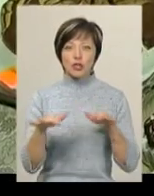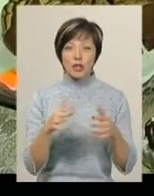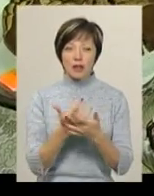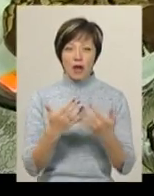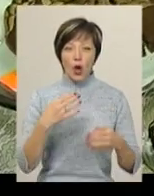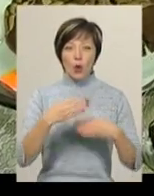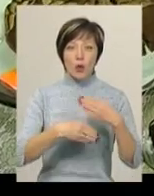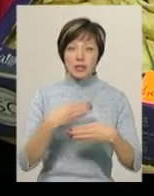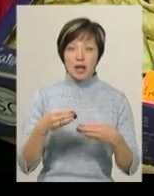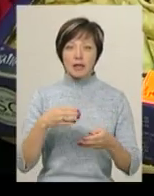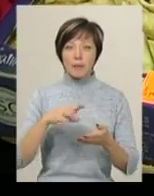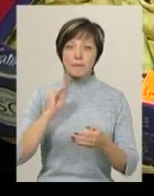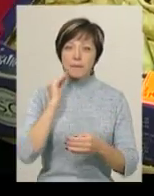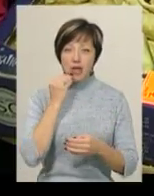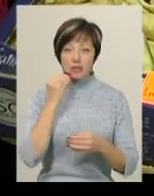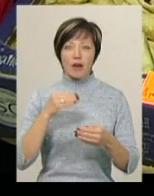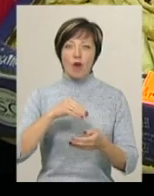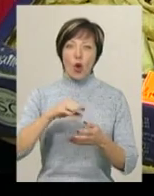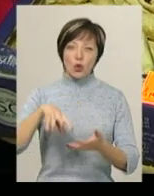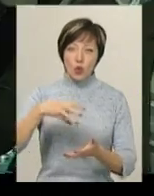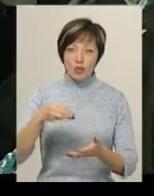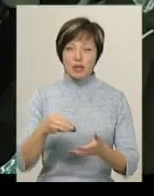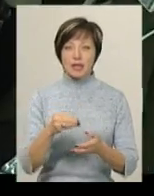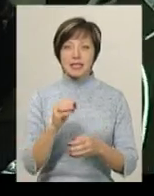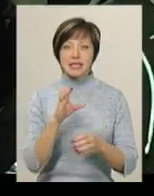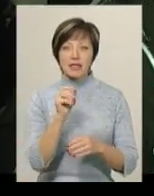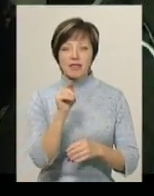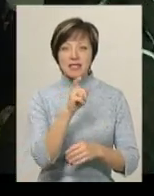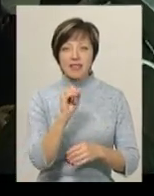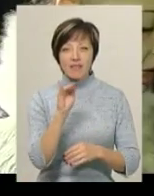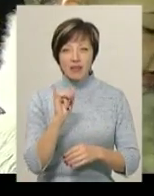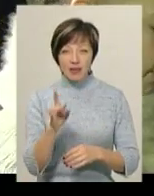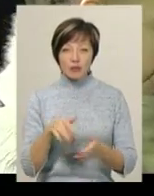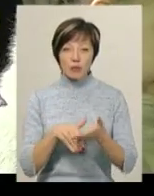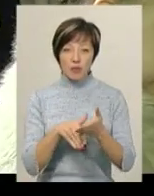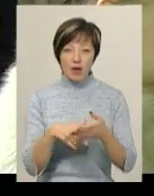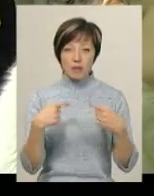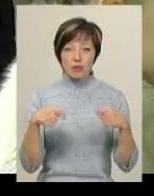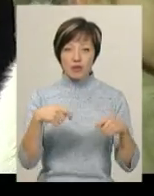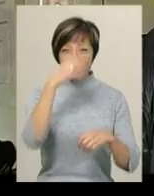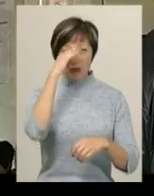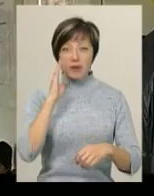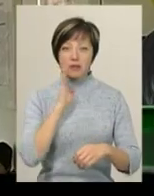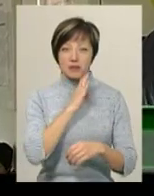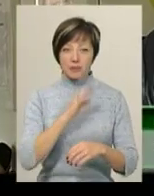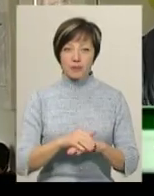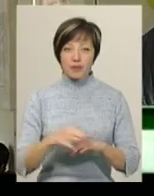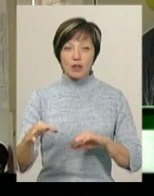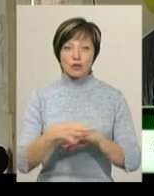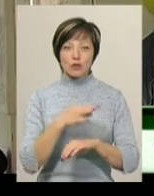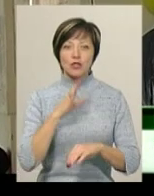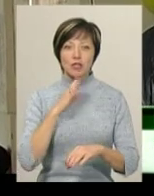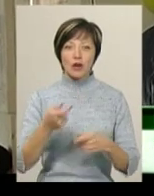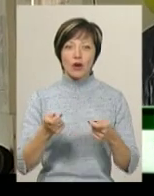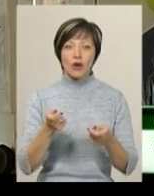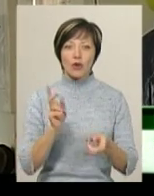Кроасани, печиво, тортики, желе, булочки, кекси, зефіри та інші солодощі дітям допомагали продавати батьки. Дружина готувала,